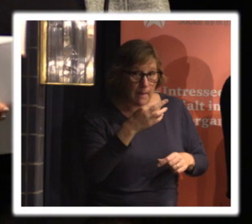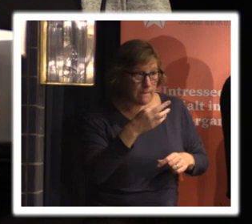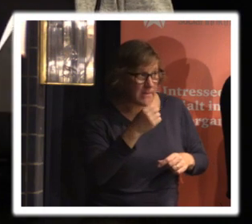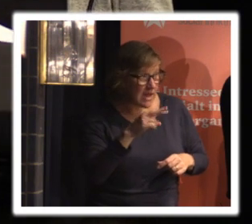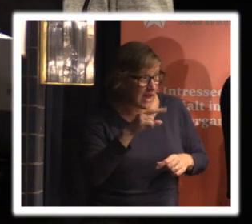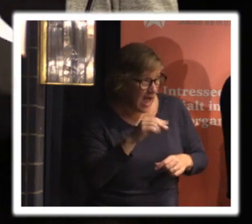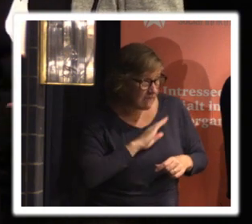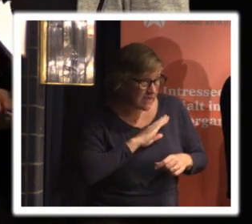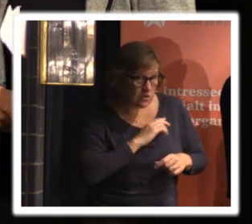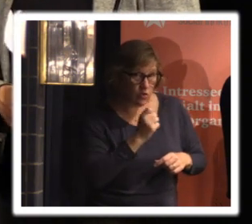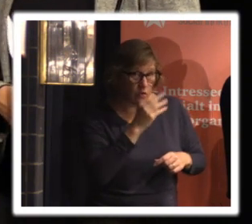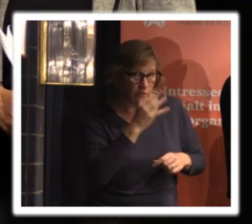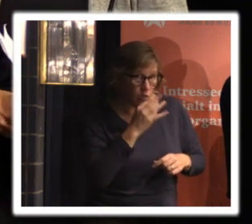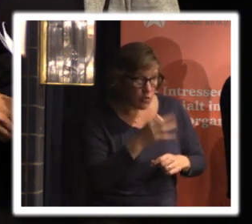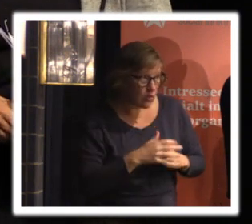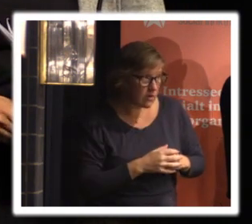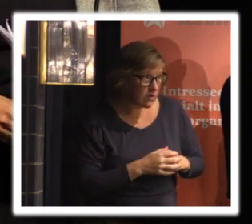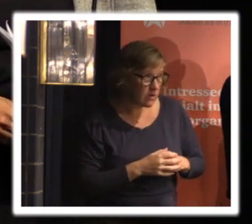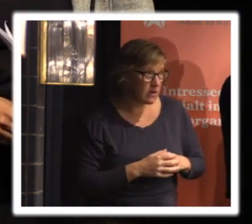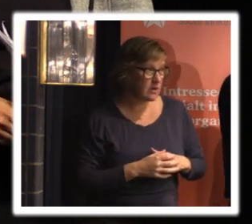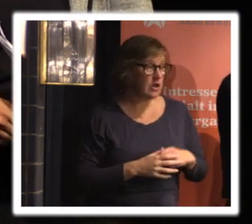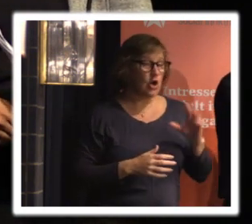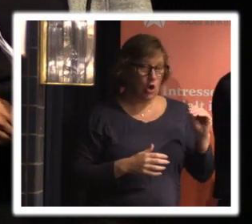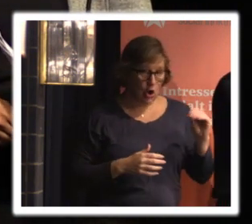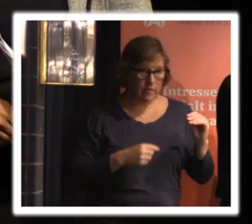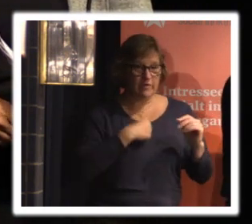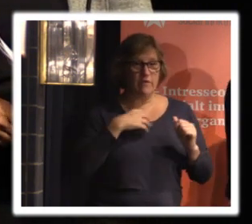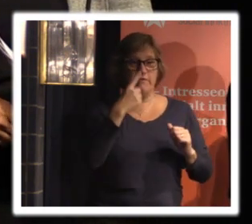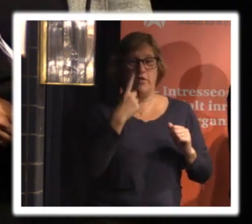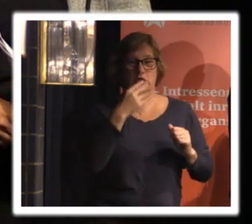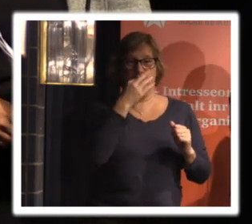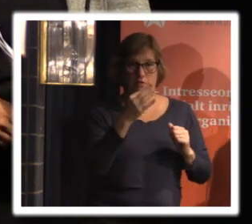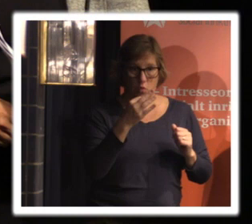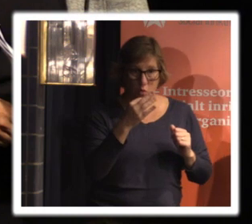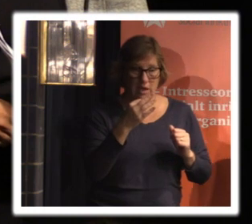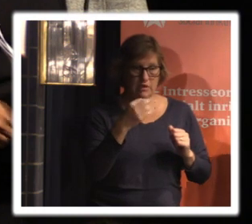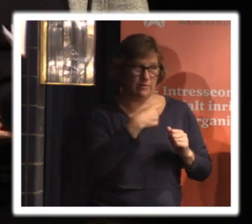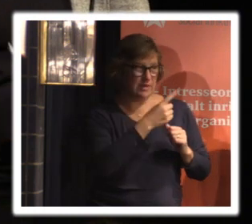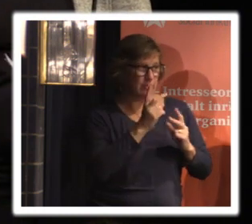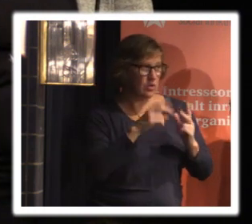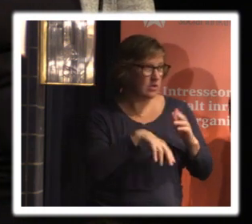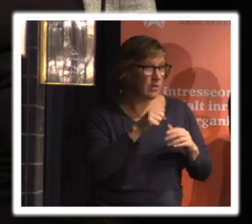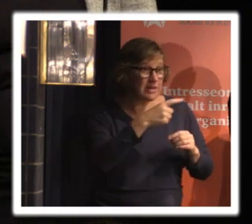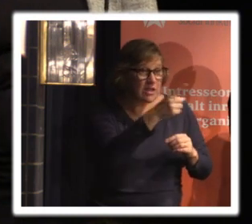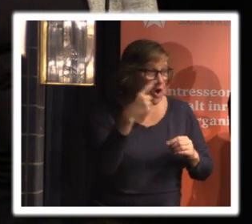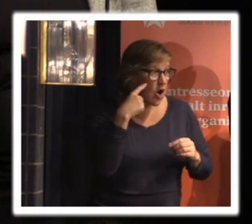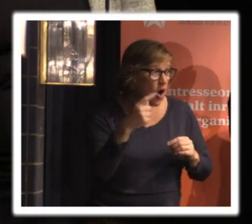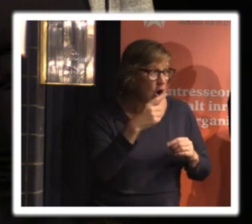har det kommit till några frågor ja det har det vi har den första här som ni var inne lite på hör ni